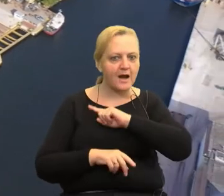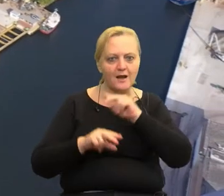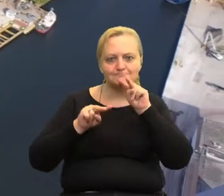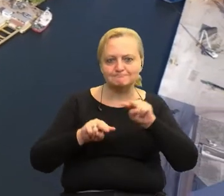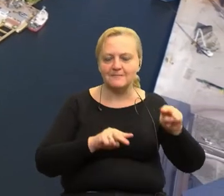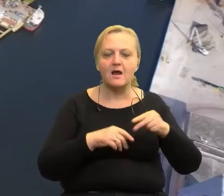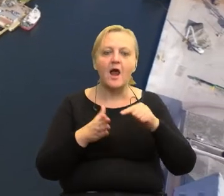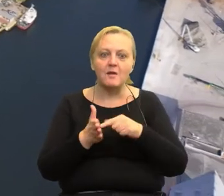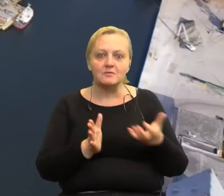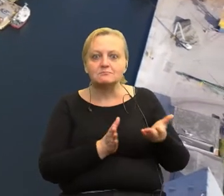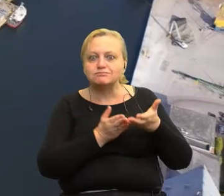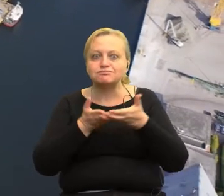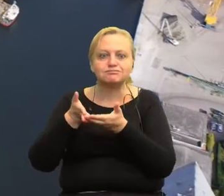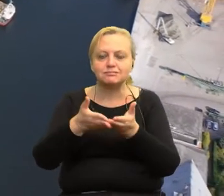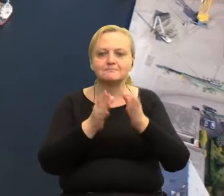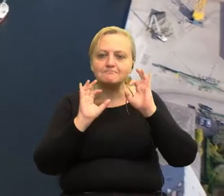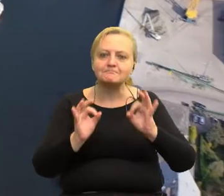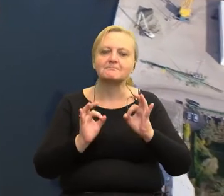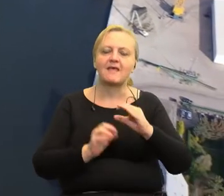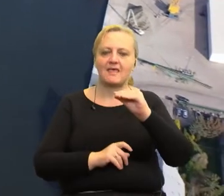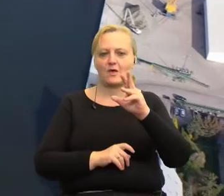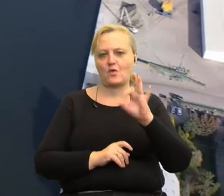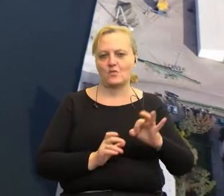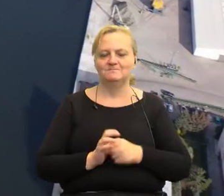aby model przepływu ładunków był jak najbardziej ekologiczny.